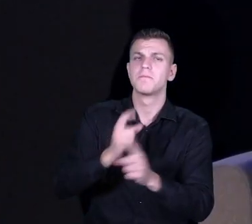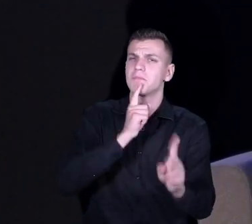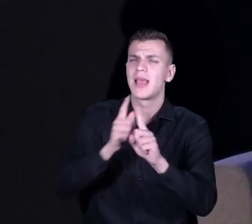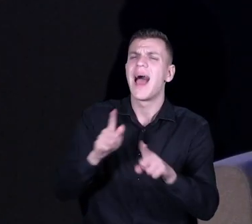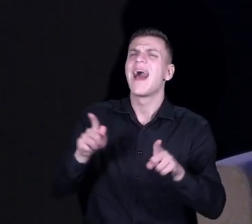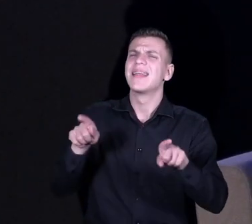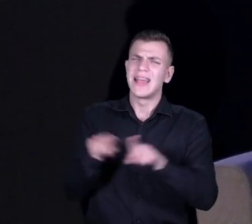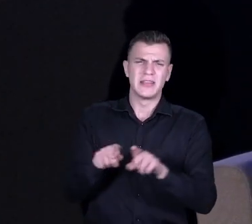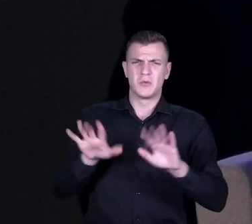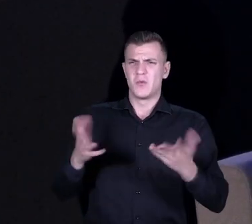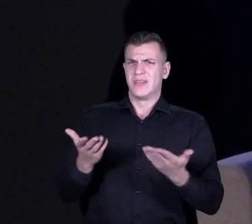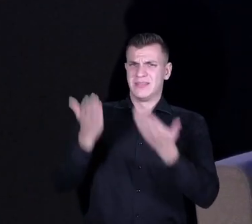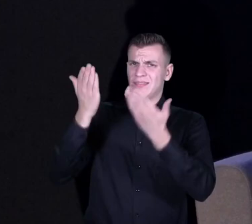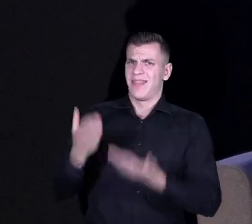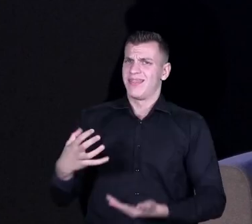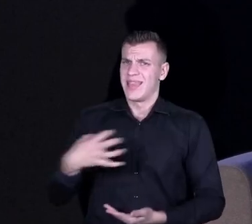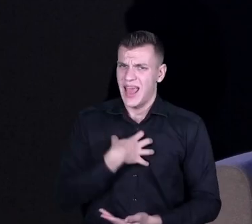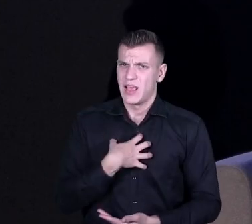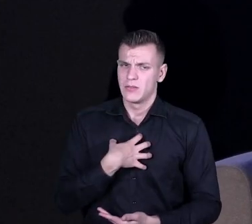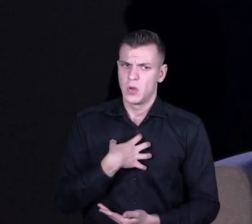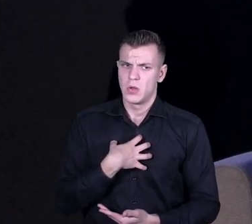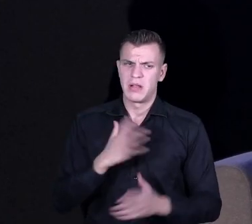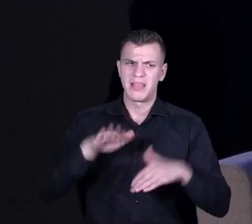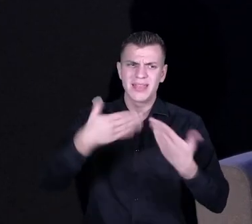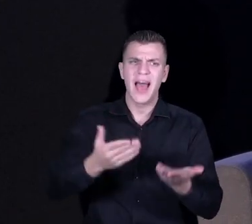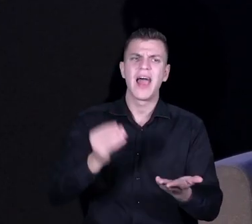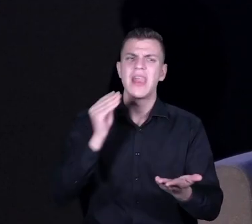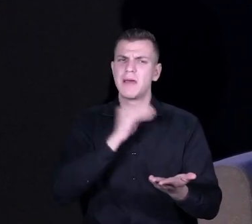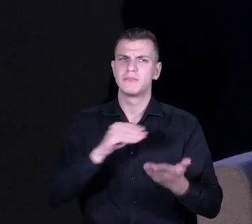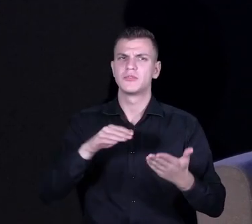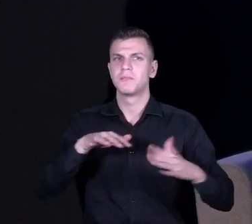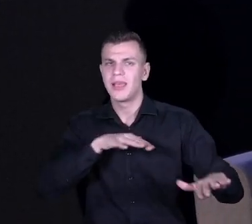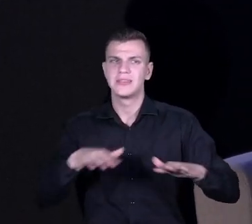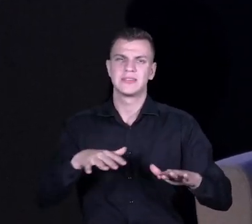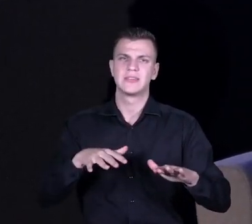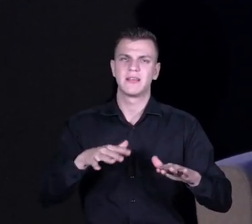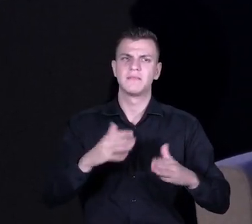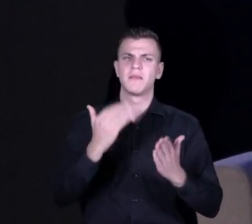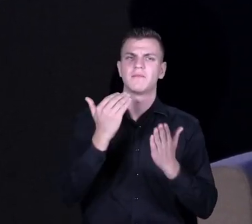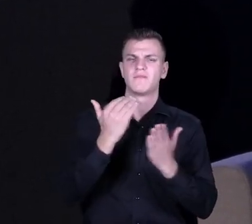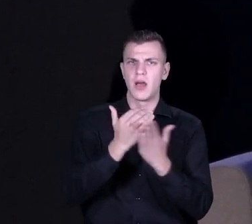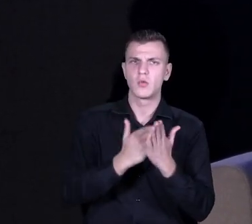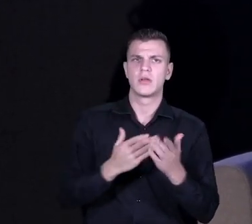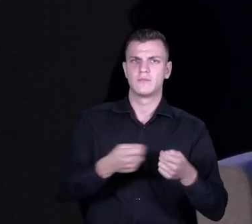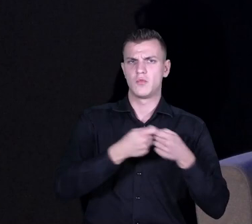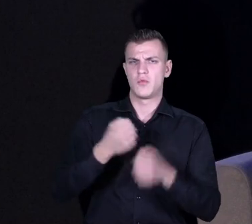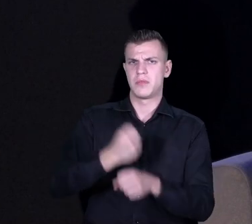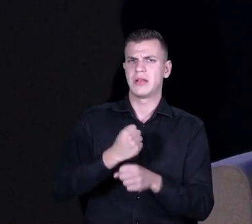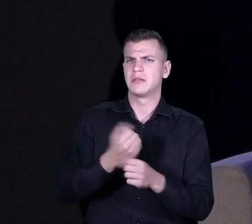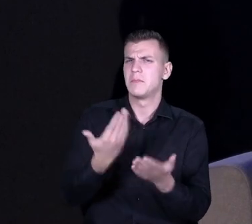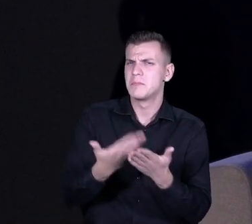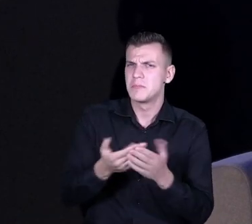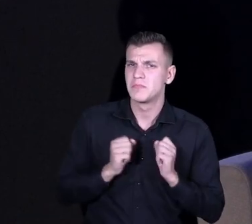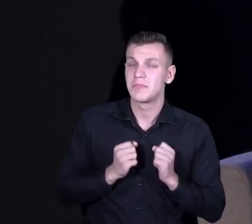po co ma w sumie tworzyć warunki do tej współpracy. Ale najpierw przedstawię panelistów, zacznę od Ewy.